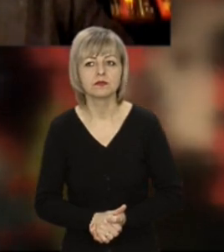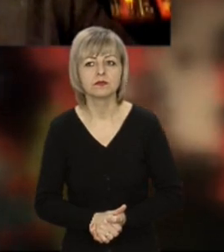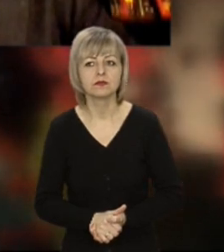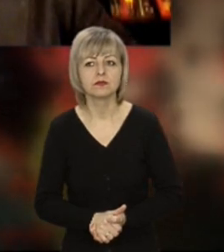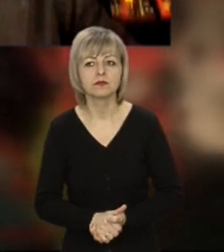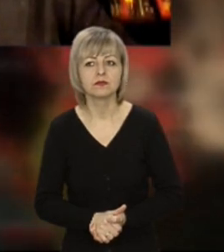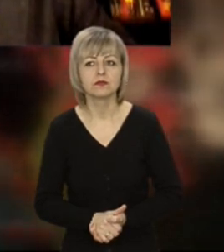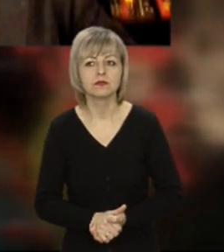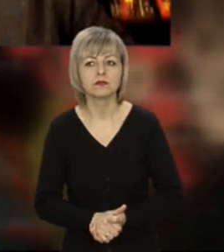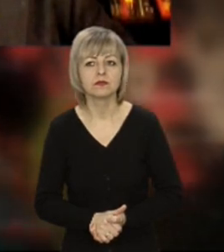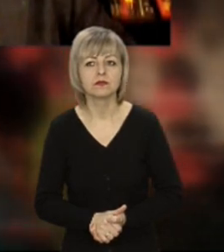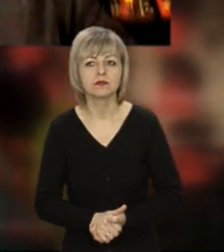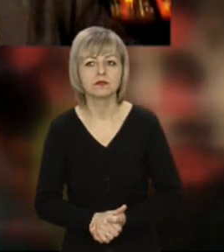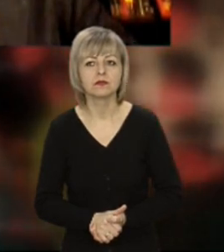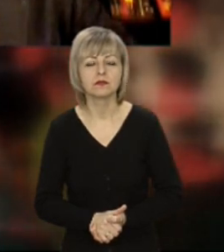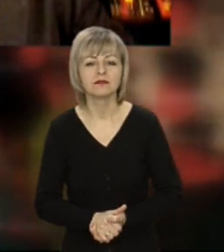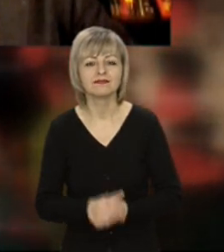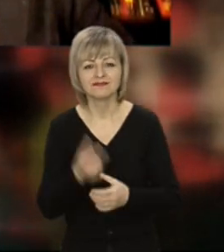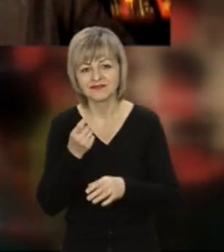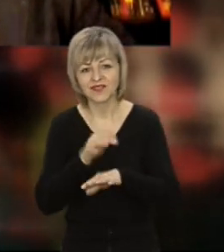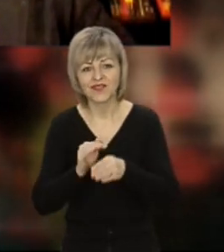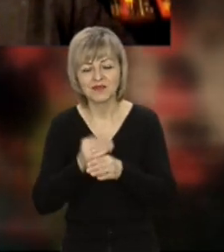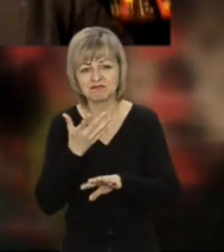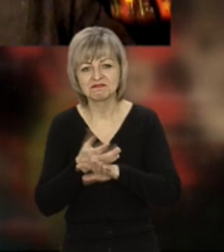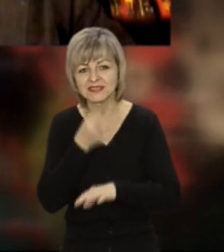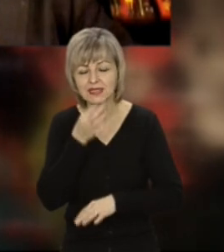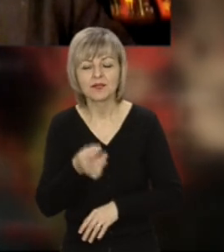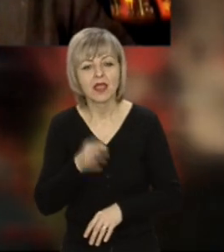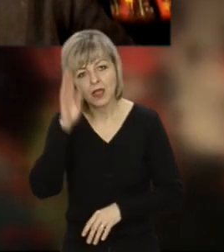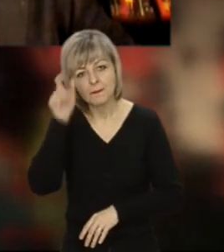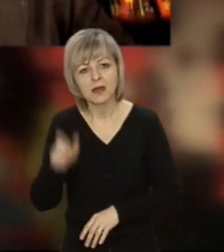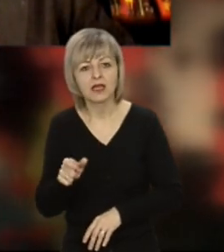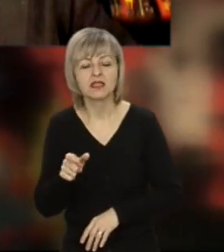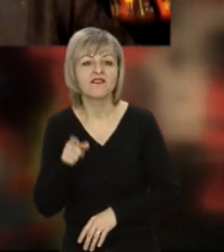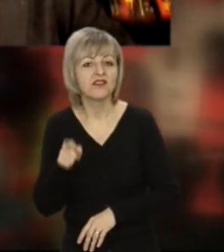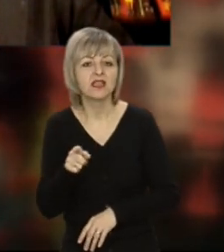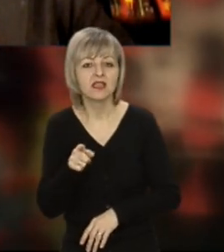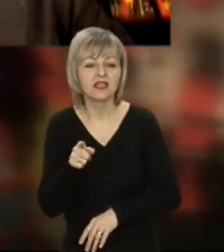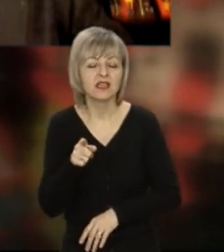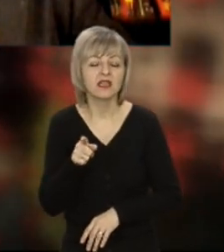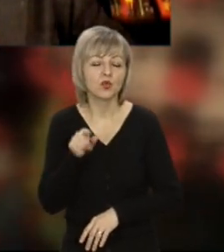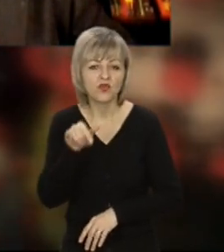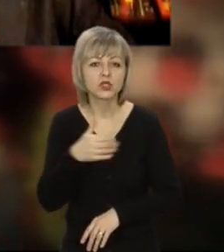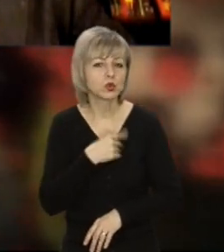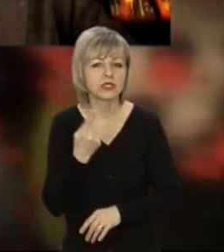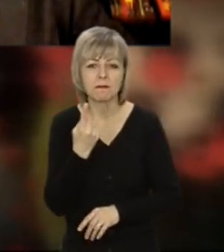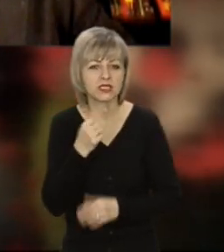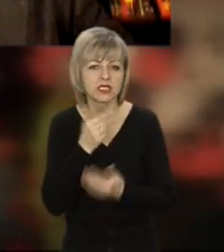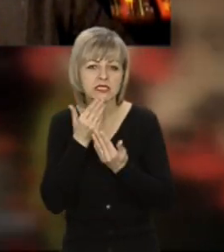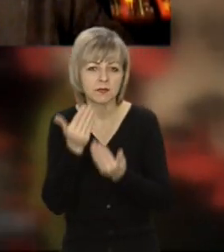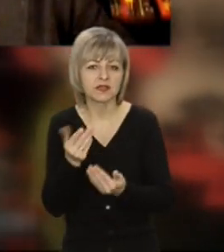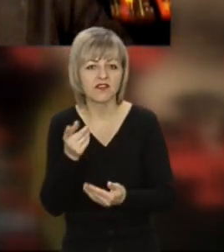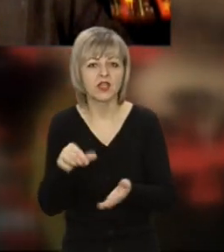Лапій, було б більш коректно. Лапій, перепрошую. Так, пане Федора, ну і найперше, що хочеться запитати, ви,